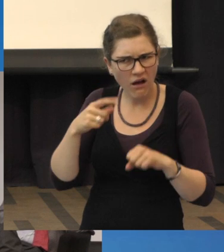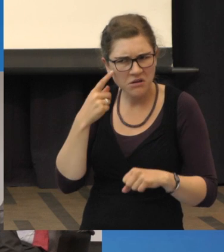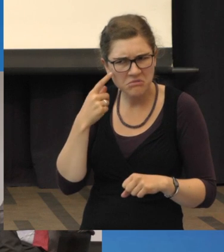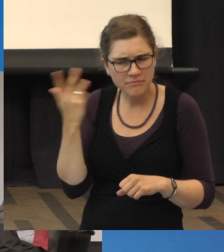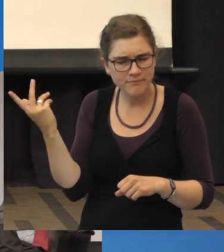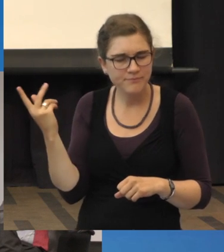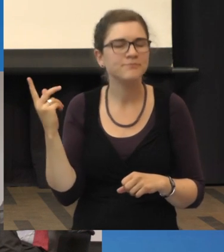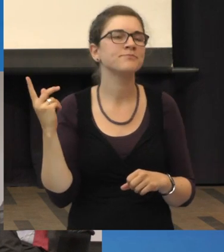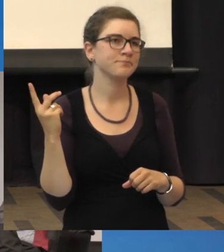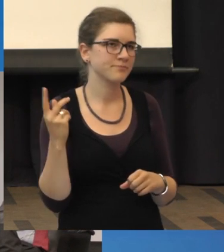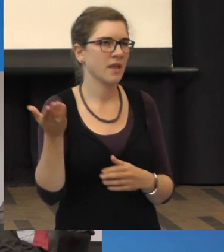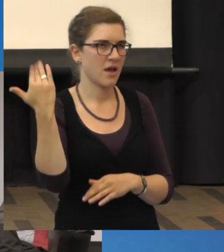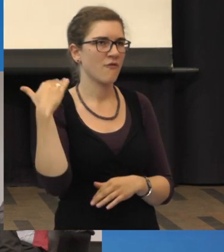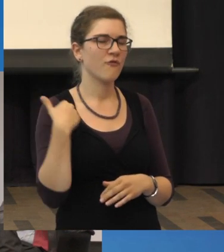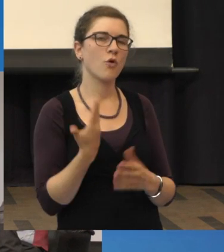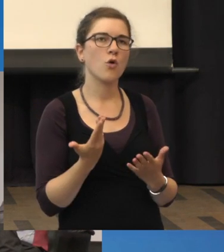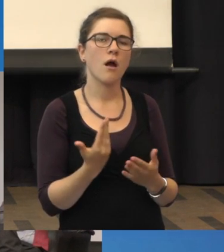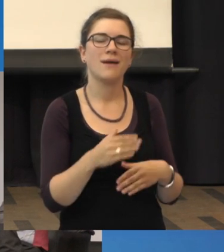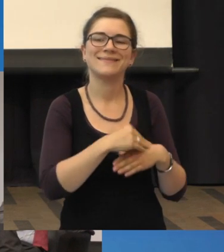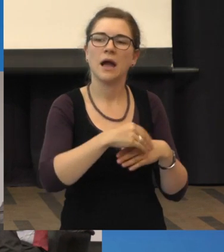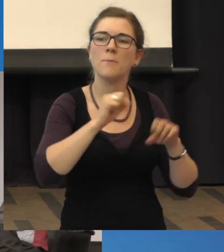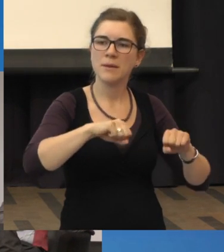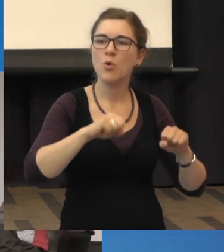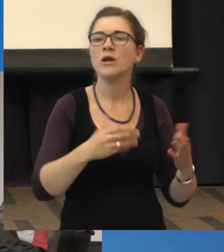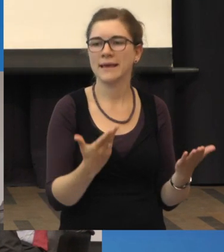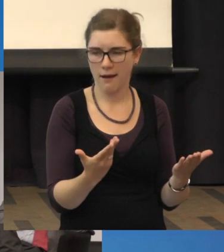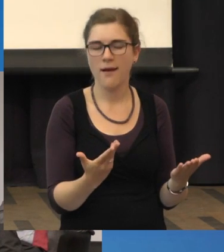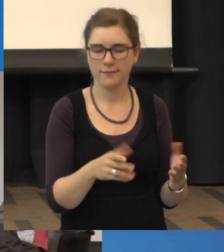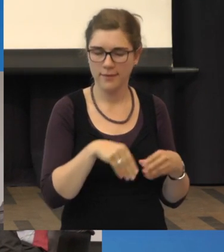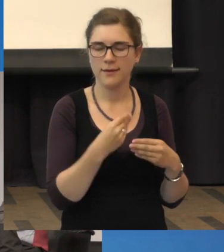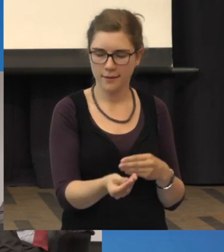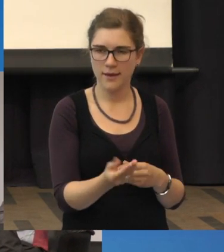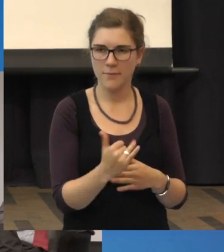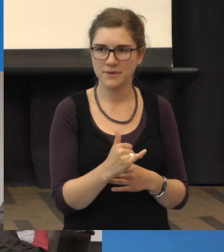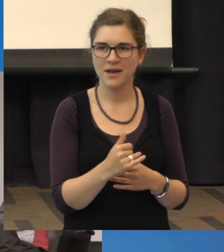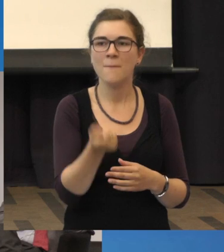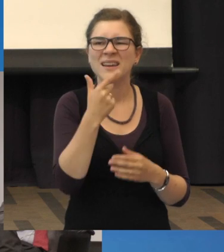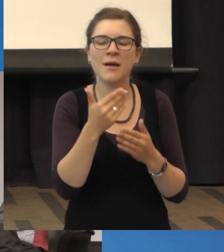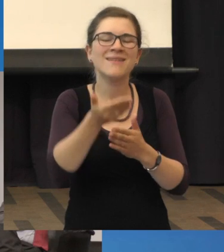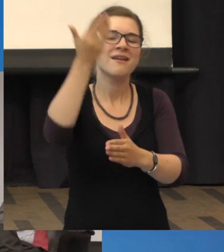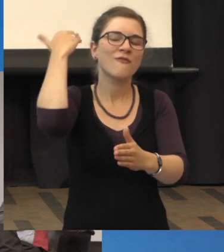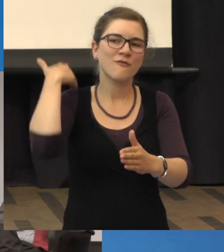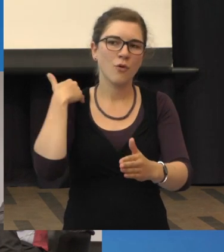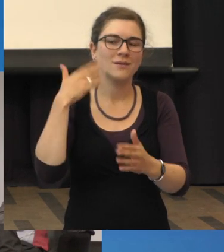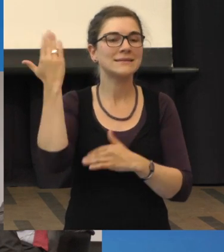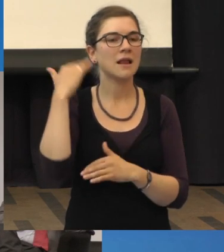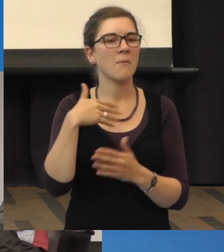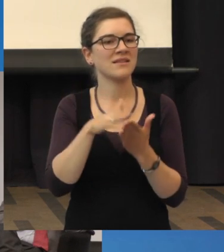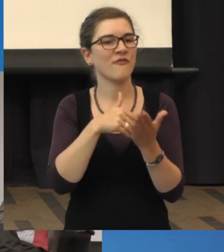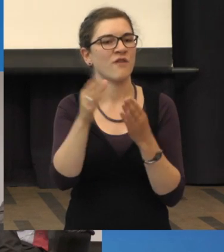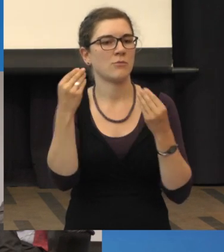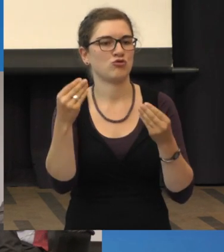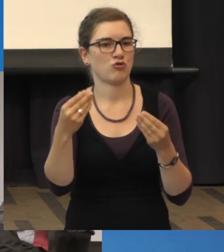Es hat mal einen Ansatz gegeben, bevor diese Spritzentherapie mit diesen Medikamenten, dass man einen Farbstoff gespritzt hat,